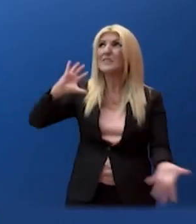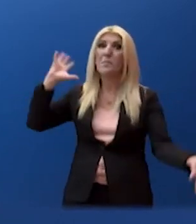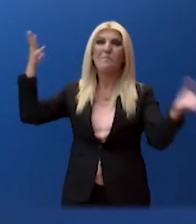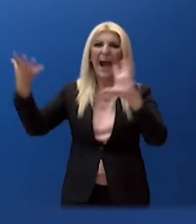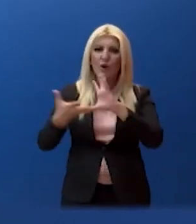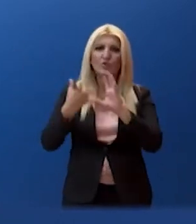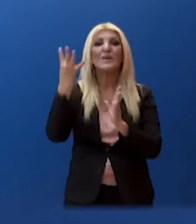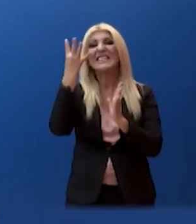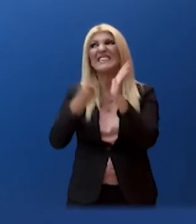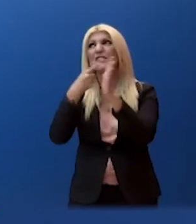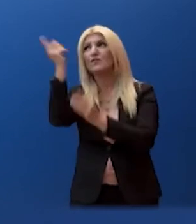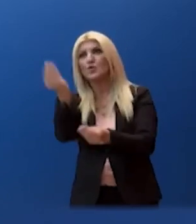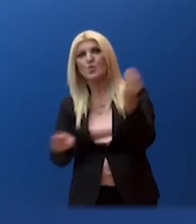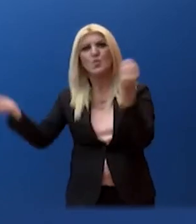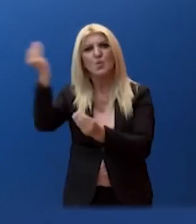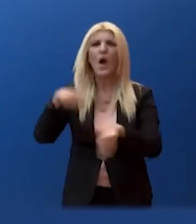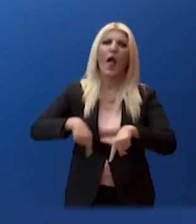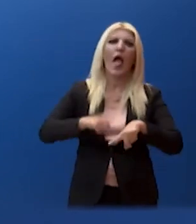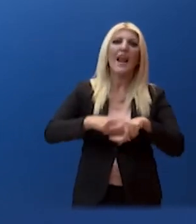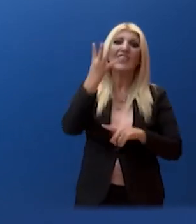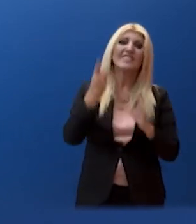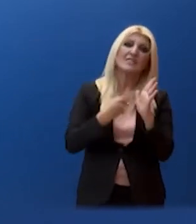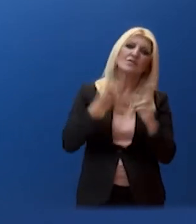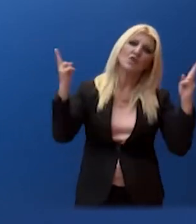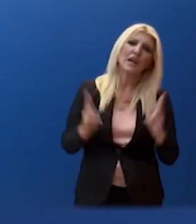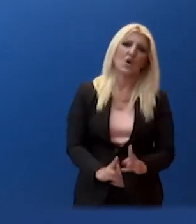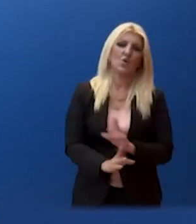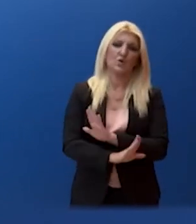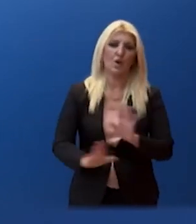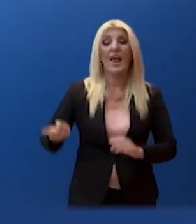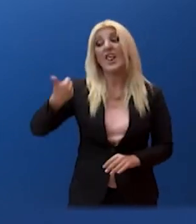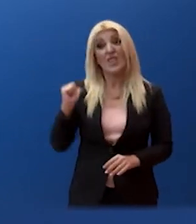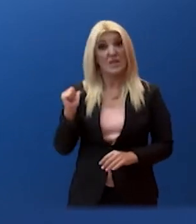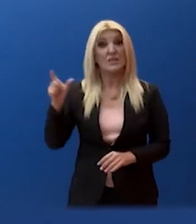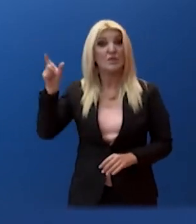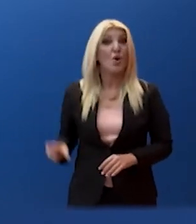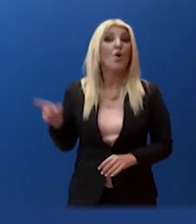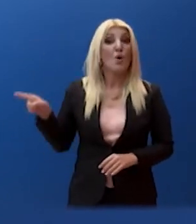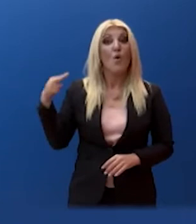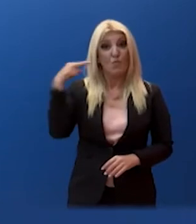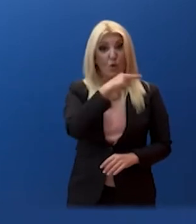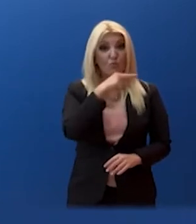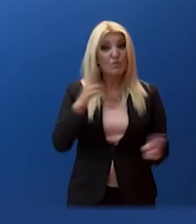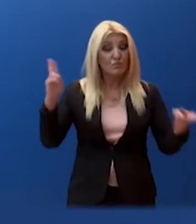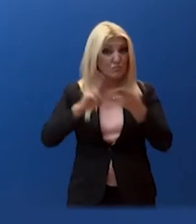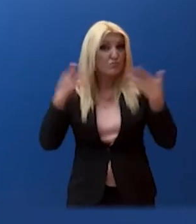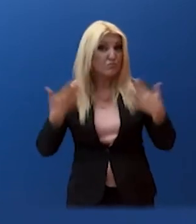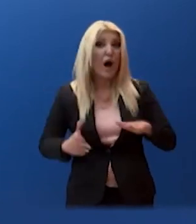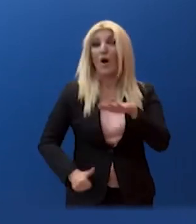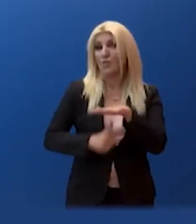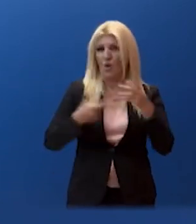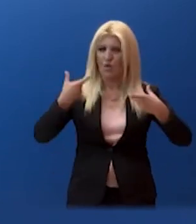Αυτή την επιτυχία, όπως τόνισε χθες ο Πρωθυπουργός κατά τη συνάντησή του με την πρόεδρο της Δημοκρατίας, οφείλουμε να τη διαφυλάξουμε